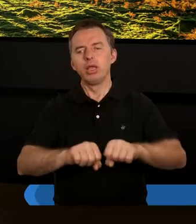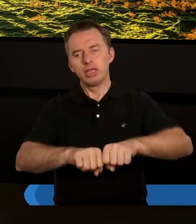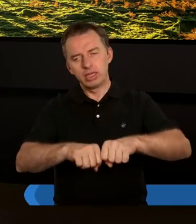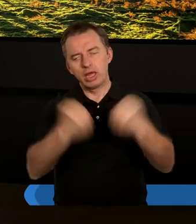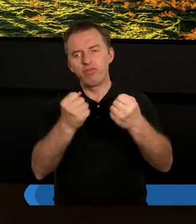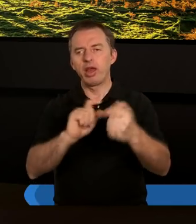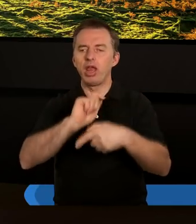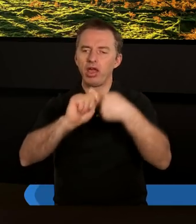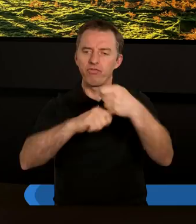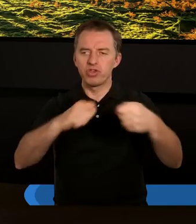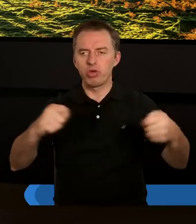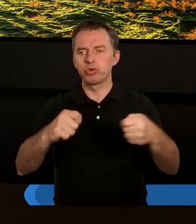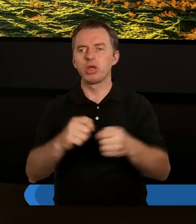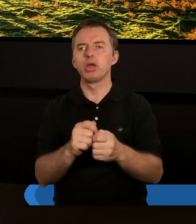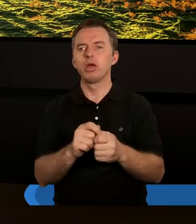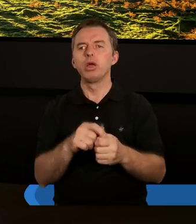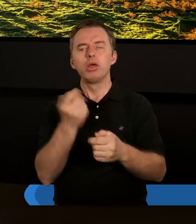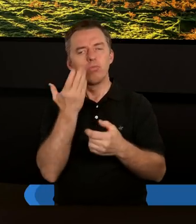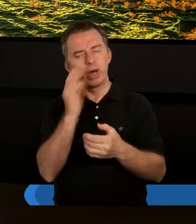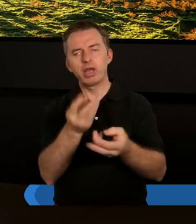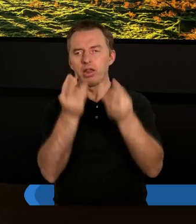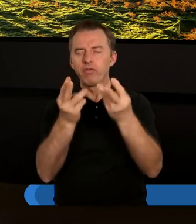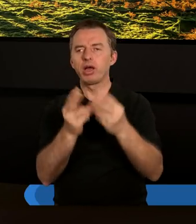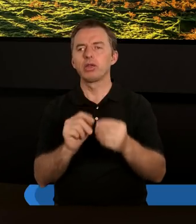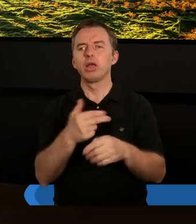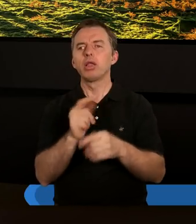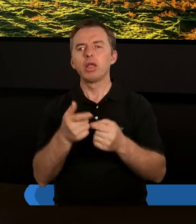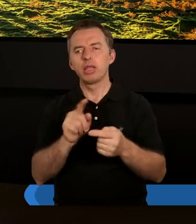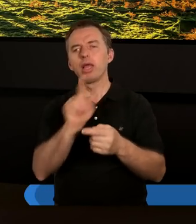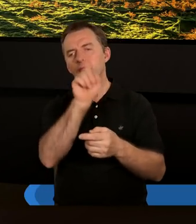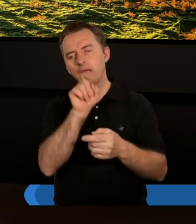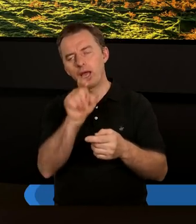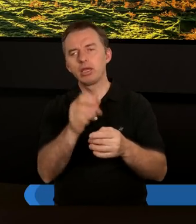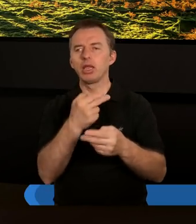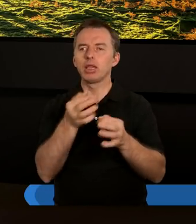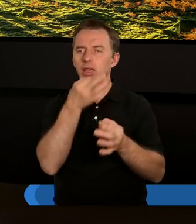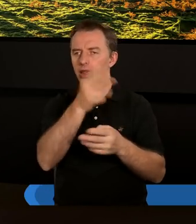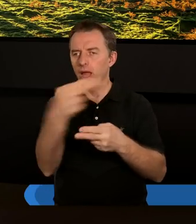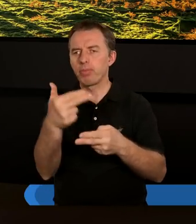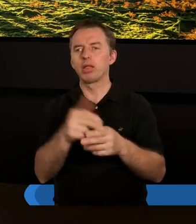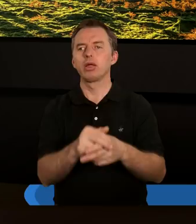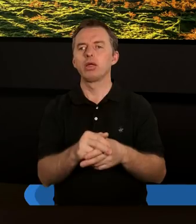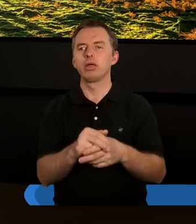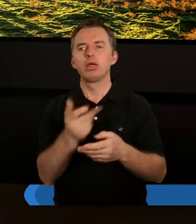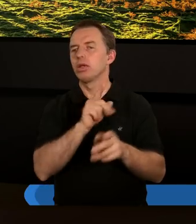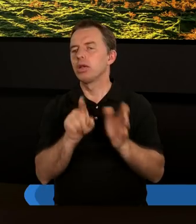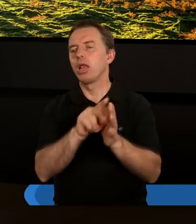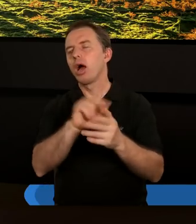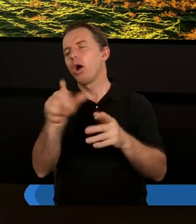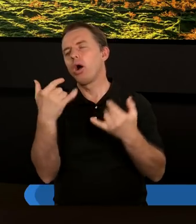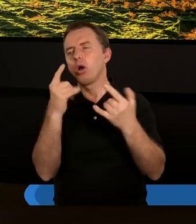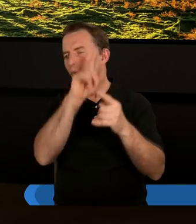więzi. Dotykamy bardzo istotnego, bardzo ważnego zagadnienia, bowiem dla nikogo nie jest